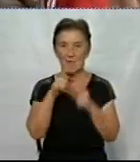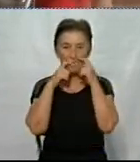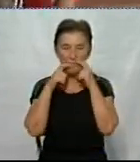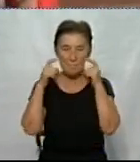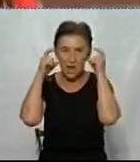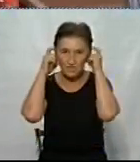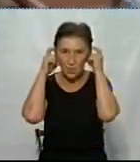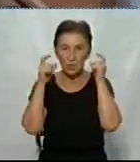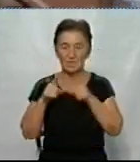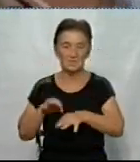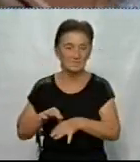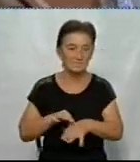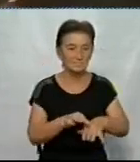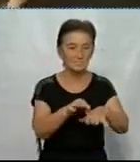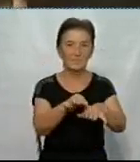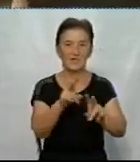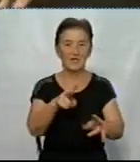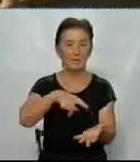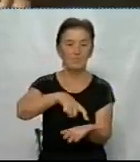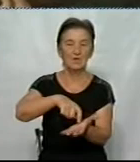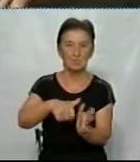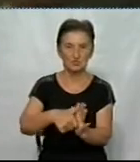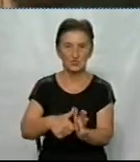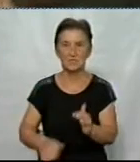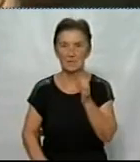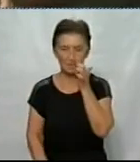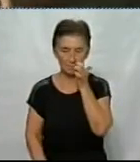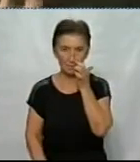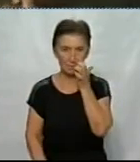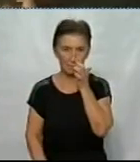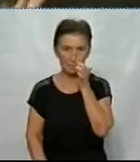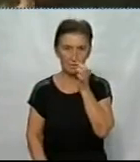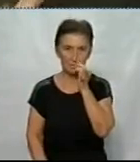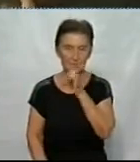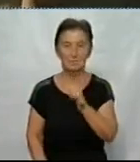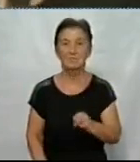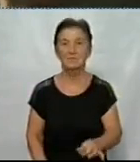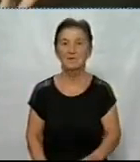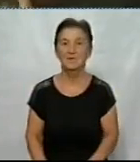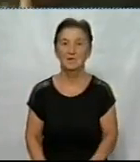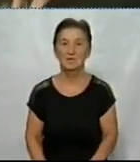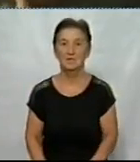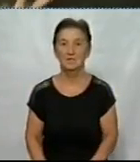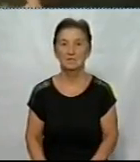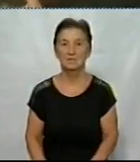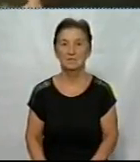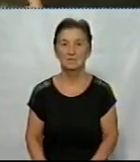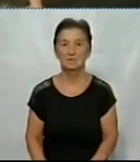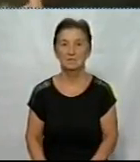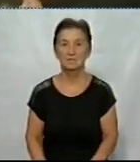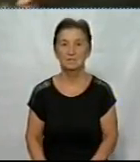Юлія Круніч, заводить до приміщення. Перекони, побігли, собаки.